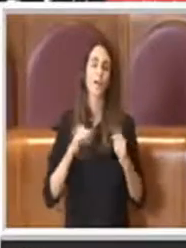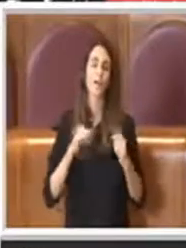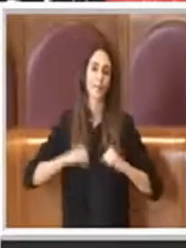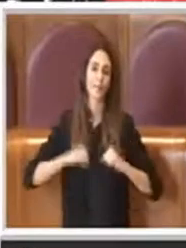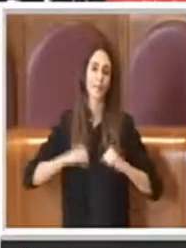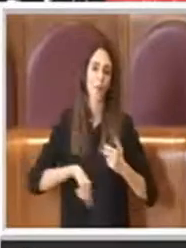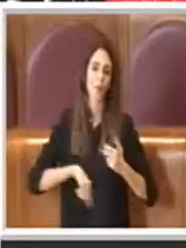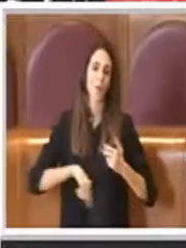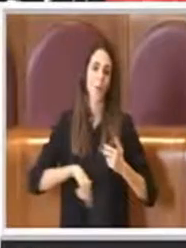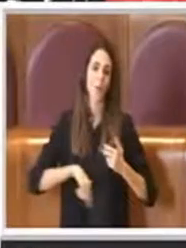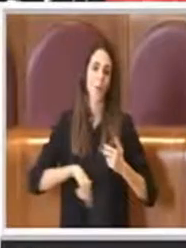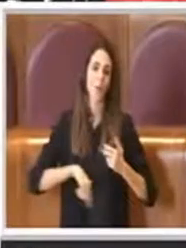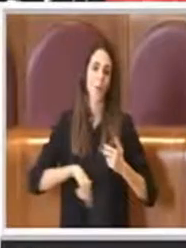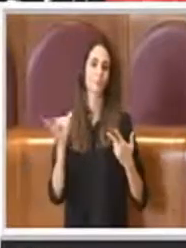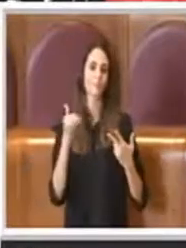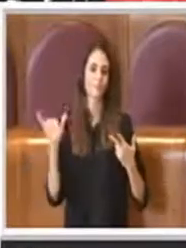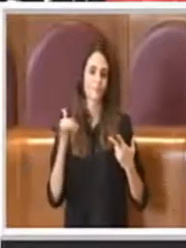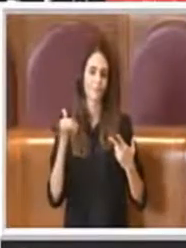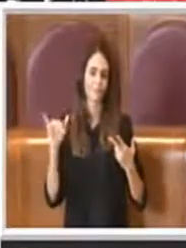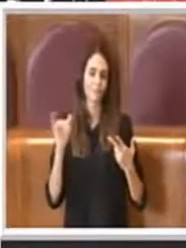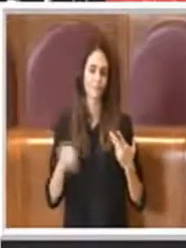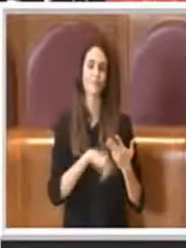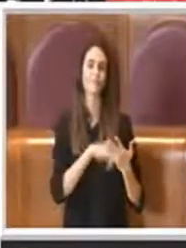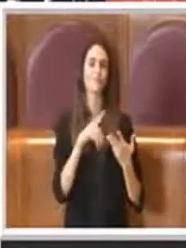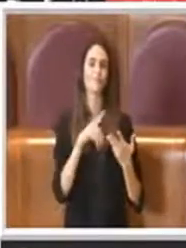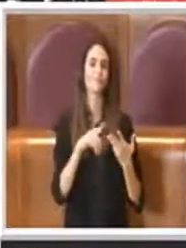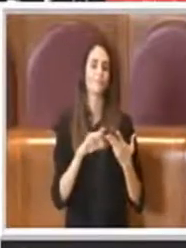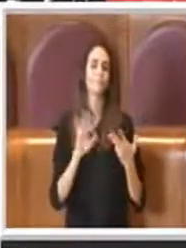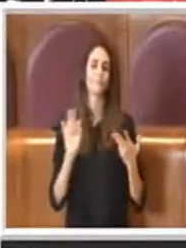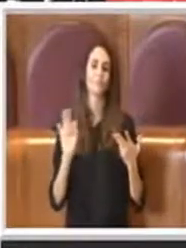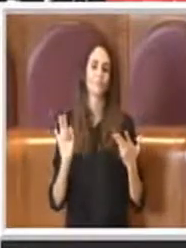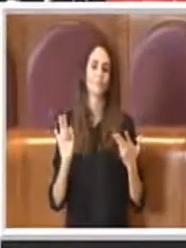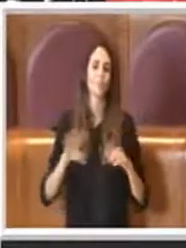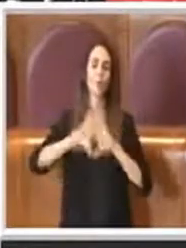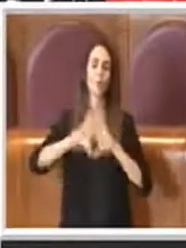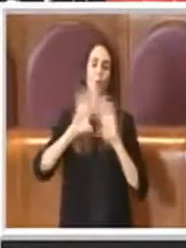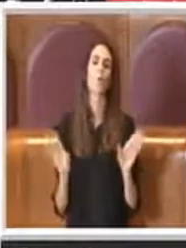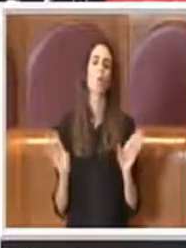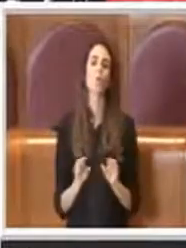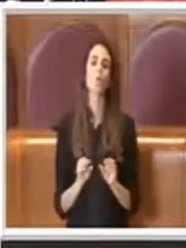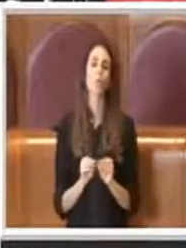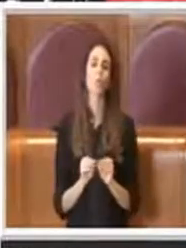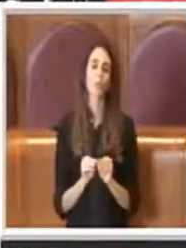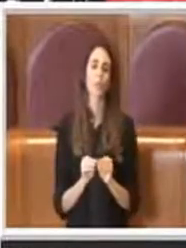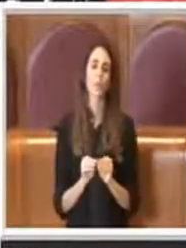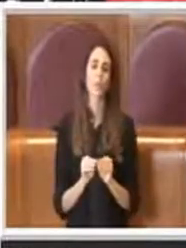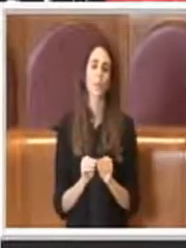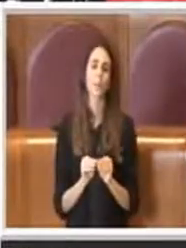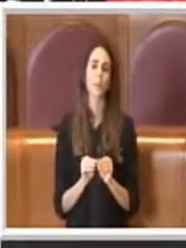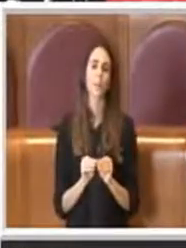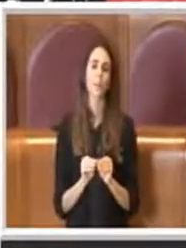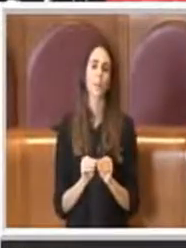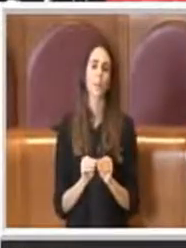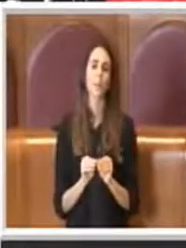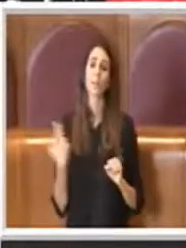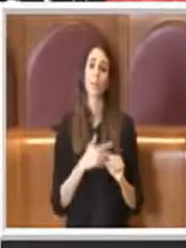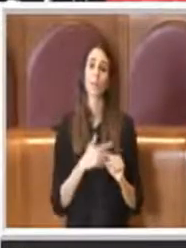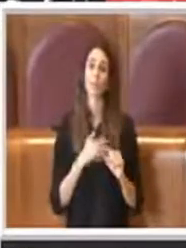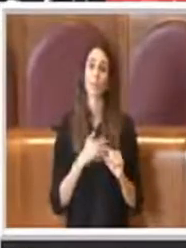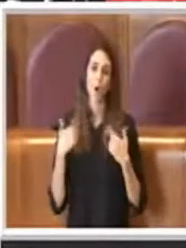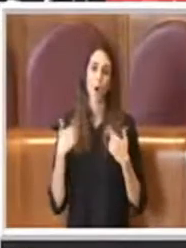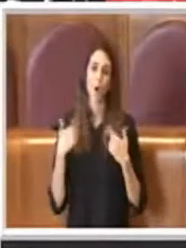e con tutte le possibilità che la nostra società ci offre.